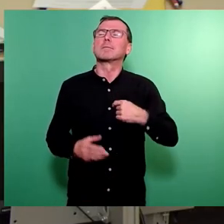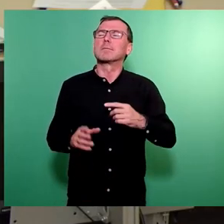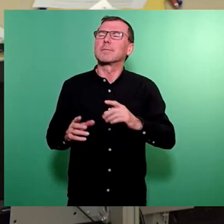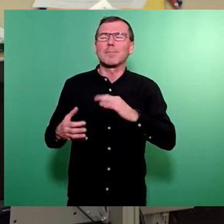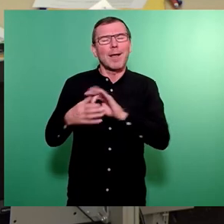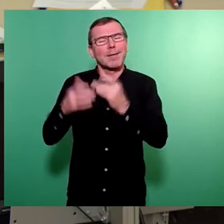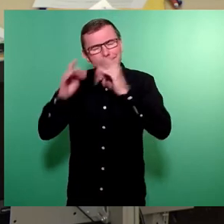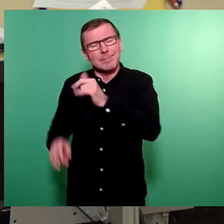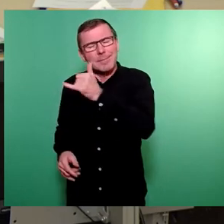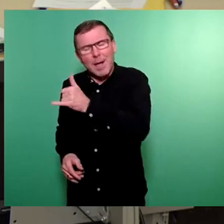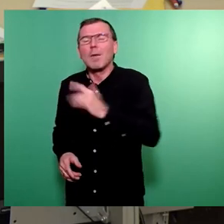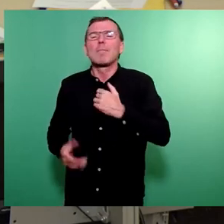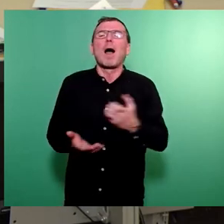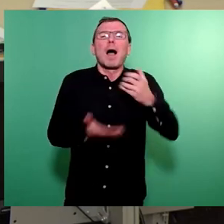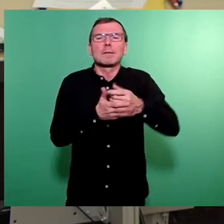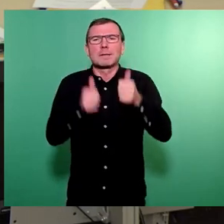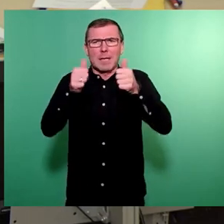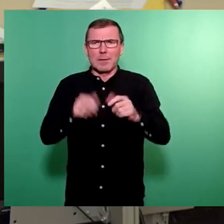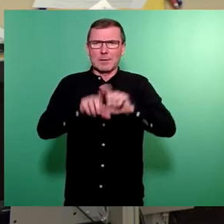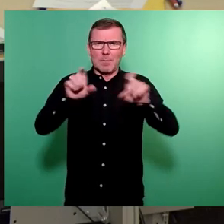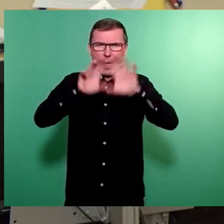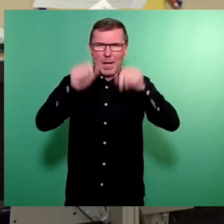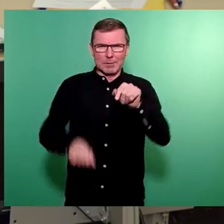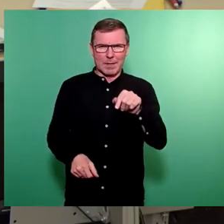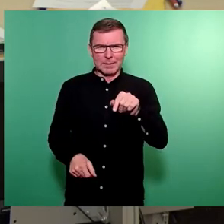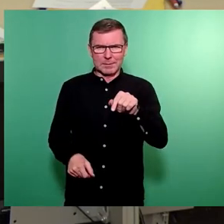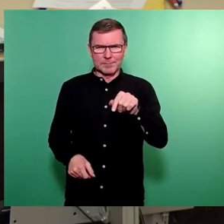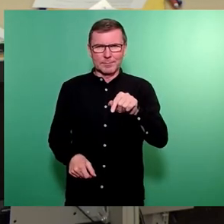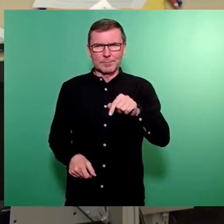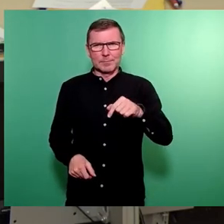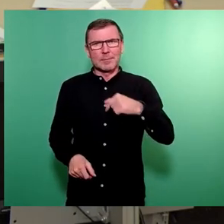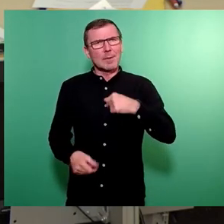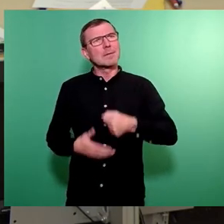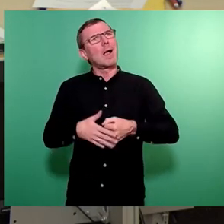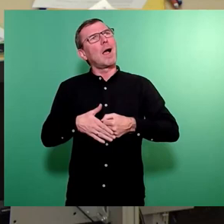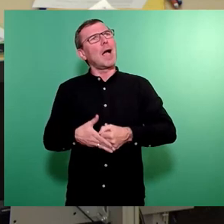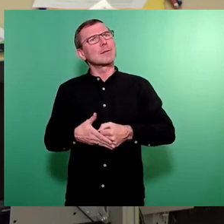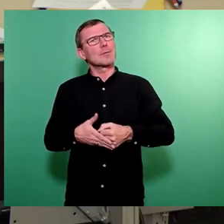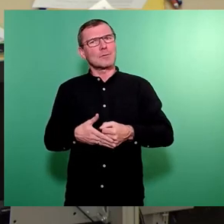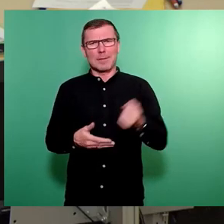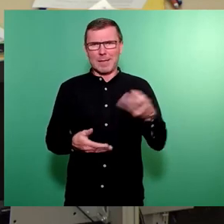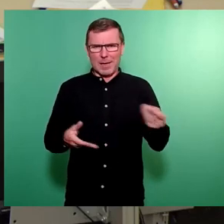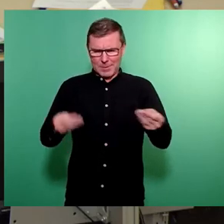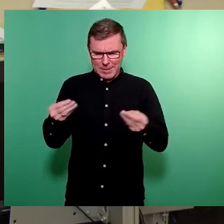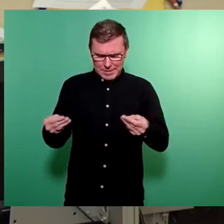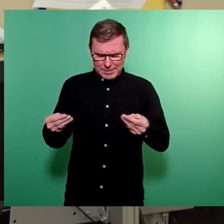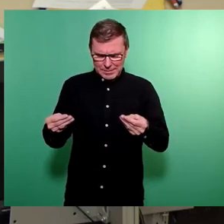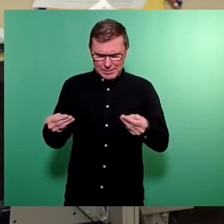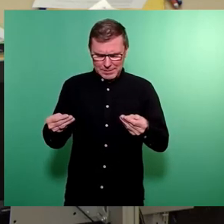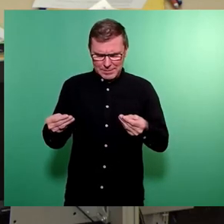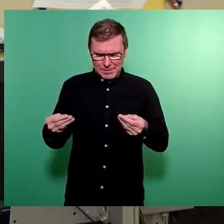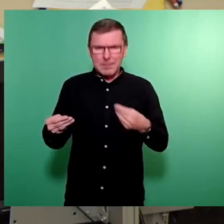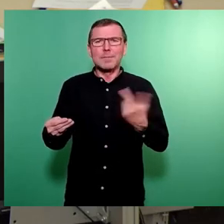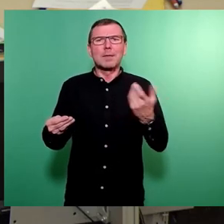Ersetzungsantrag, jetzt um den Haushalt. Und zwar hatte ich den Eindruck, als ich den Haushalt gesehen habe, ich habe so einen Blumenstrauß vor mir.